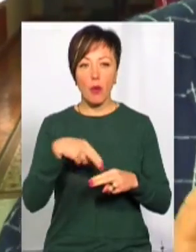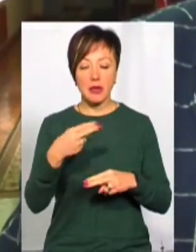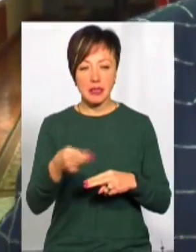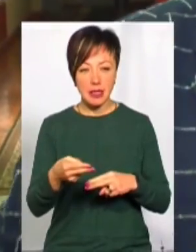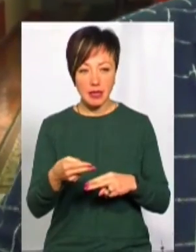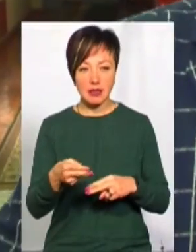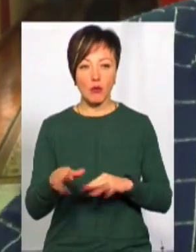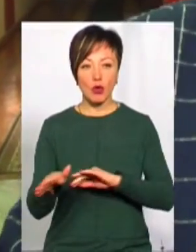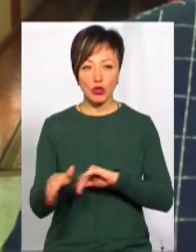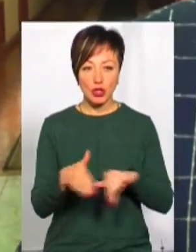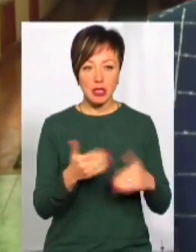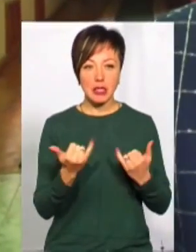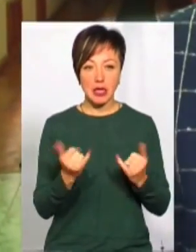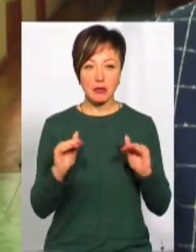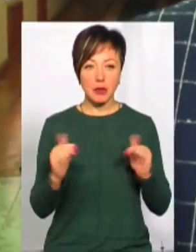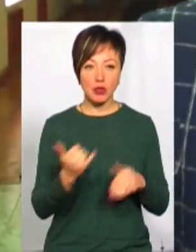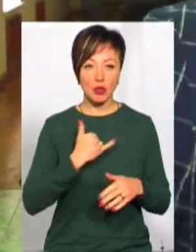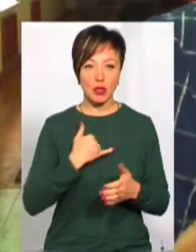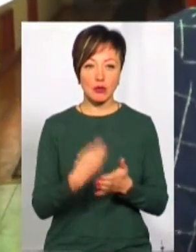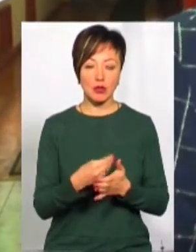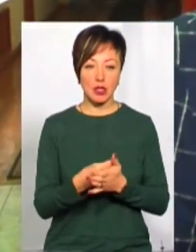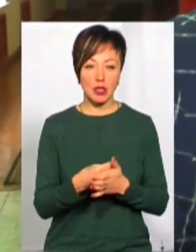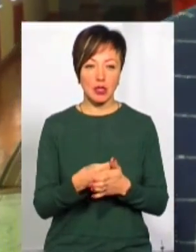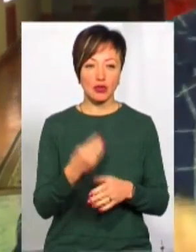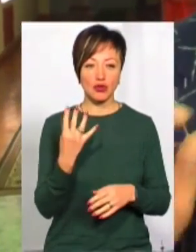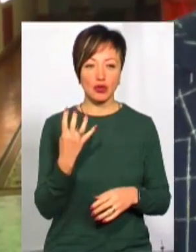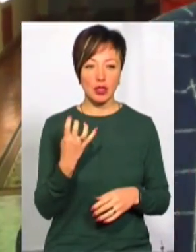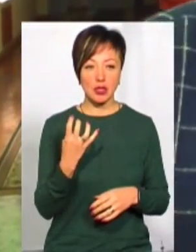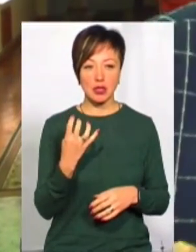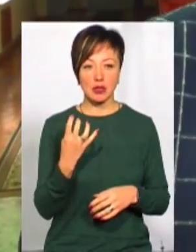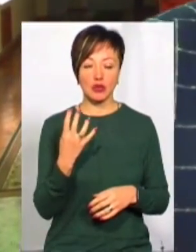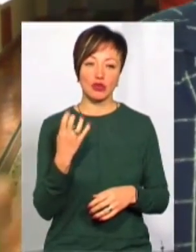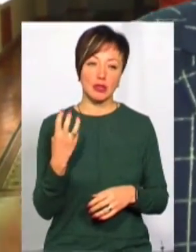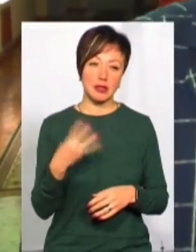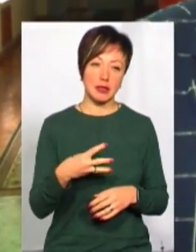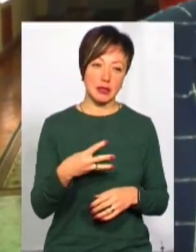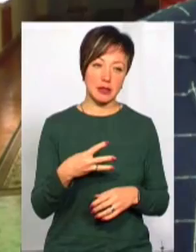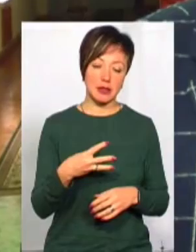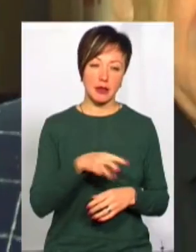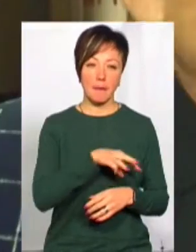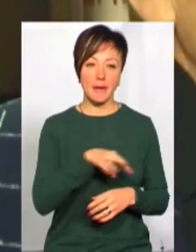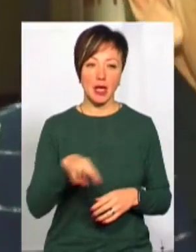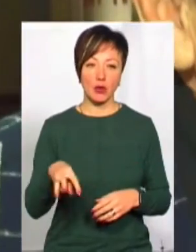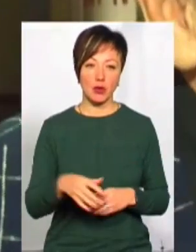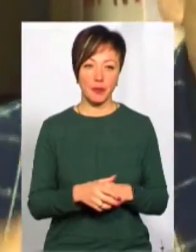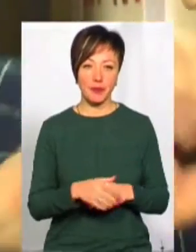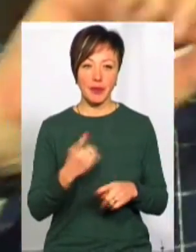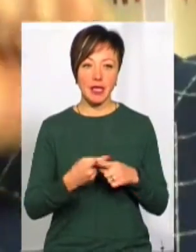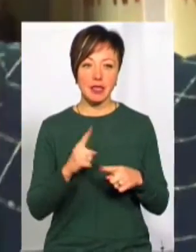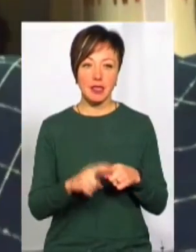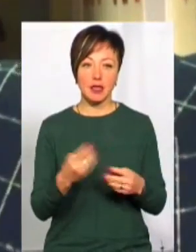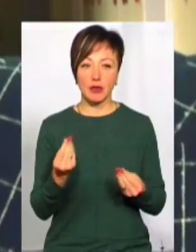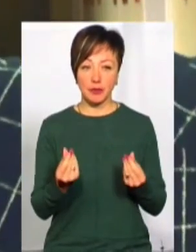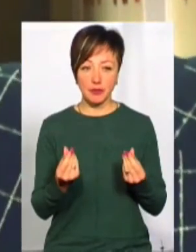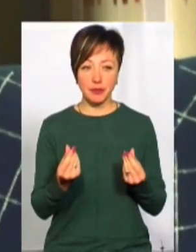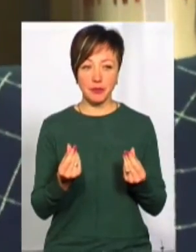і ми всього зараз менше в нас буде бюджет, десь на 400, може 430 мільйонів. За ці гроші, якщо